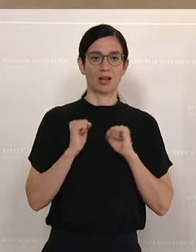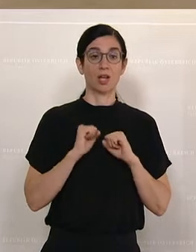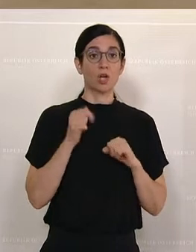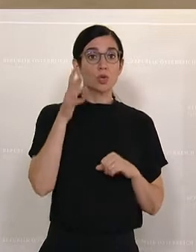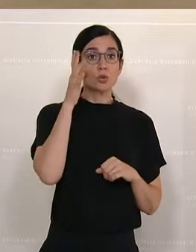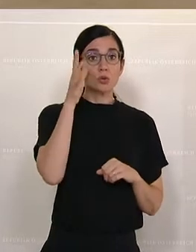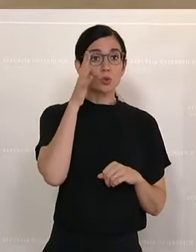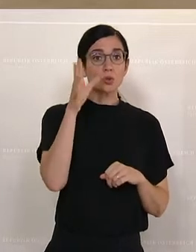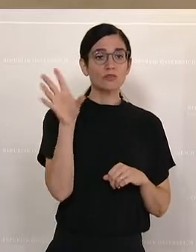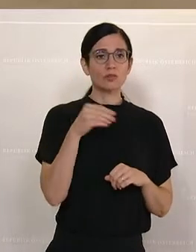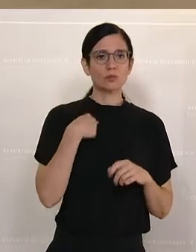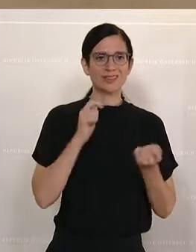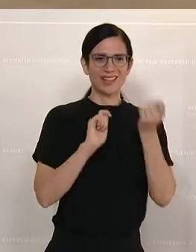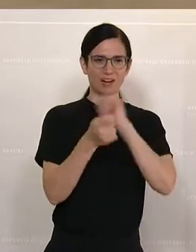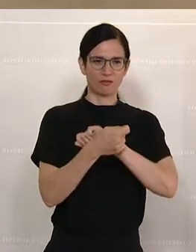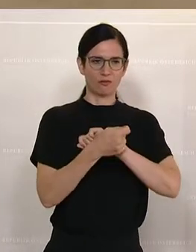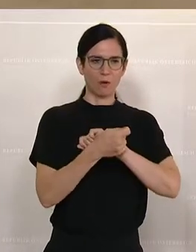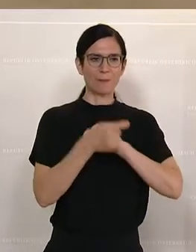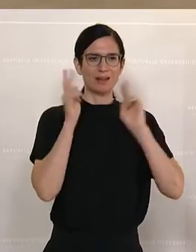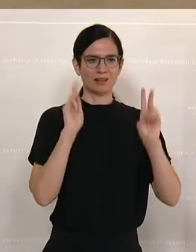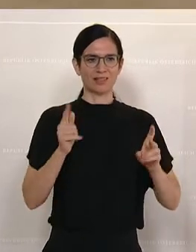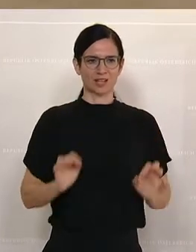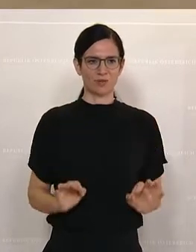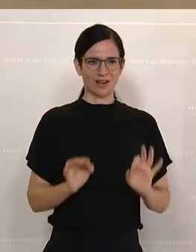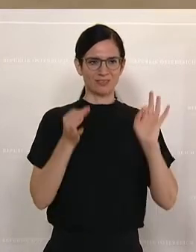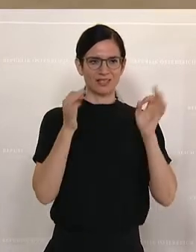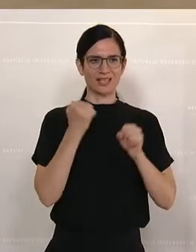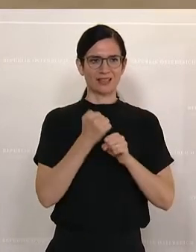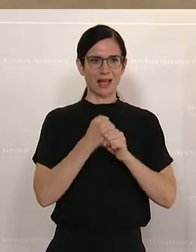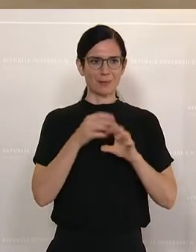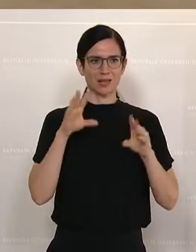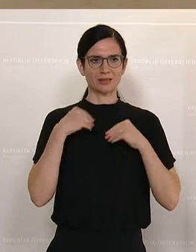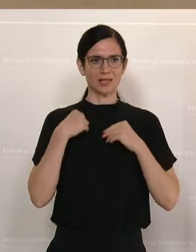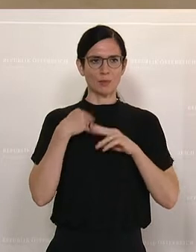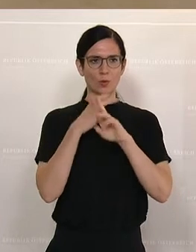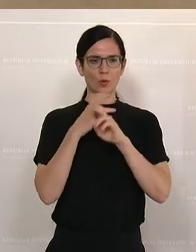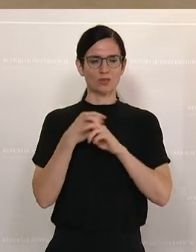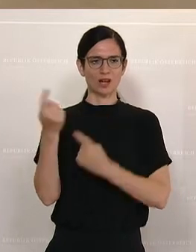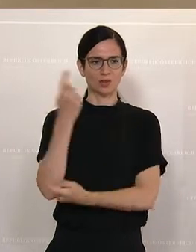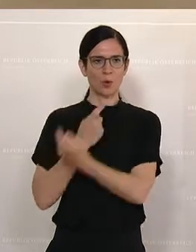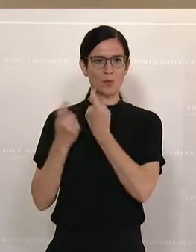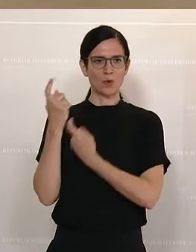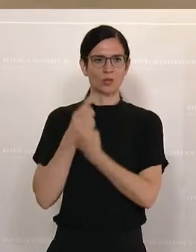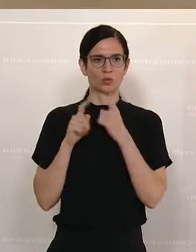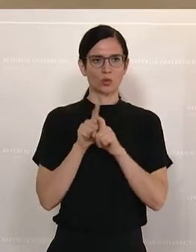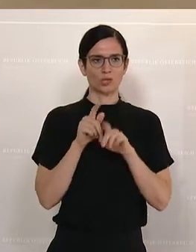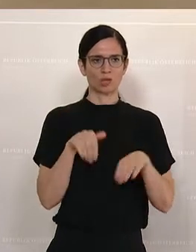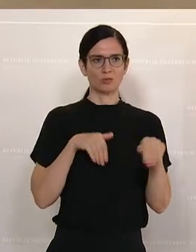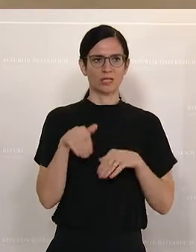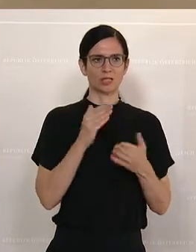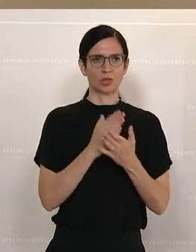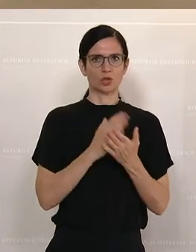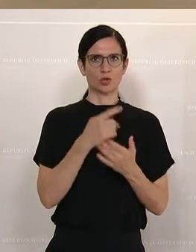können mit dieser Reform qualifizierte Arbeitnehmer nach Österreich kommen. Und unser Minister hat es schon